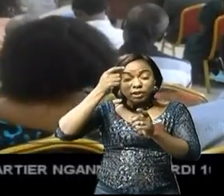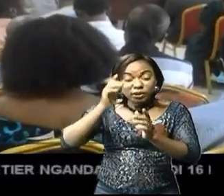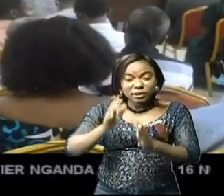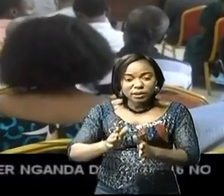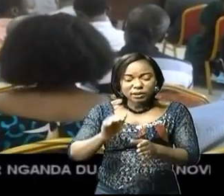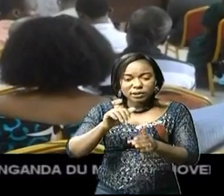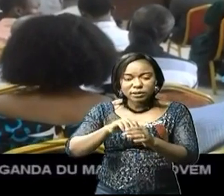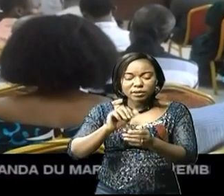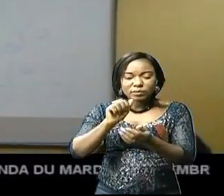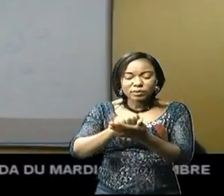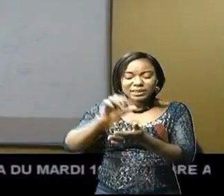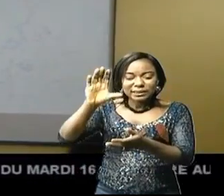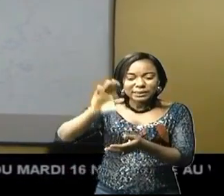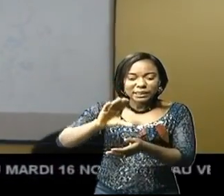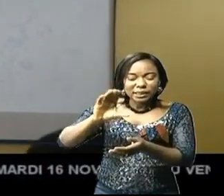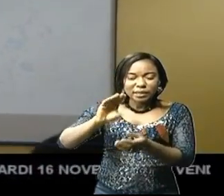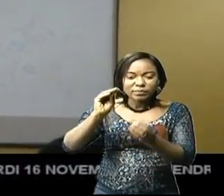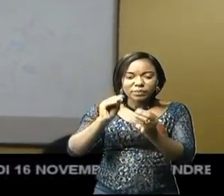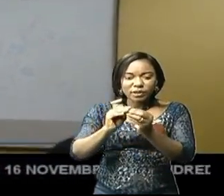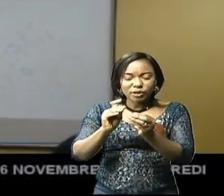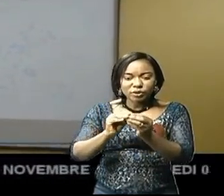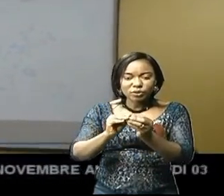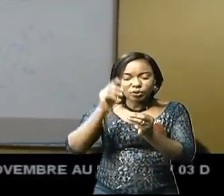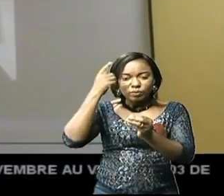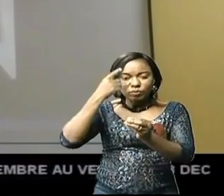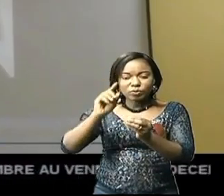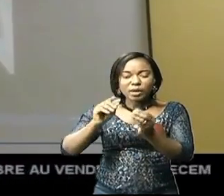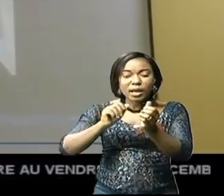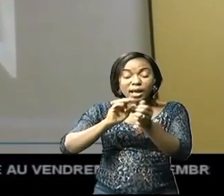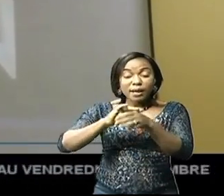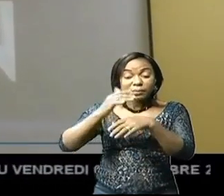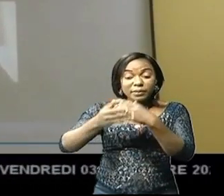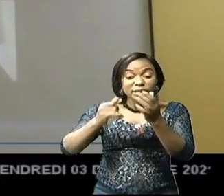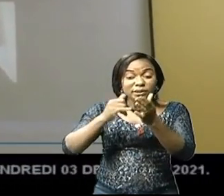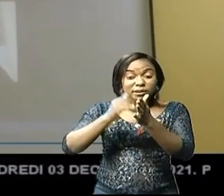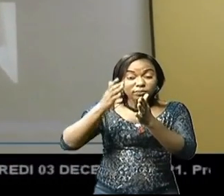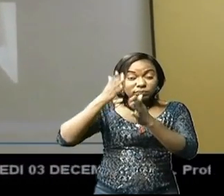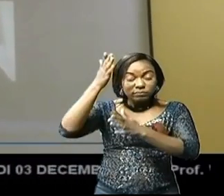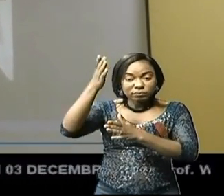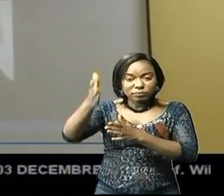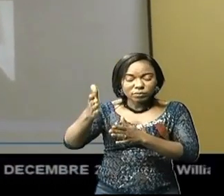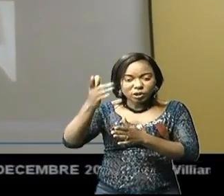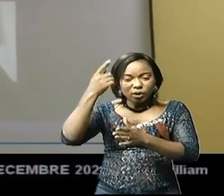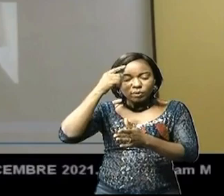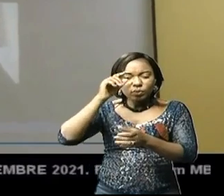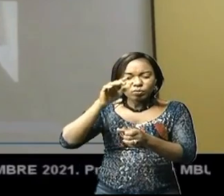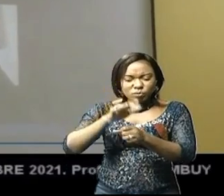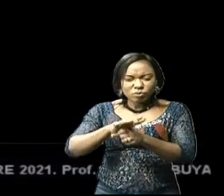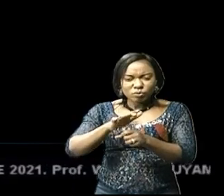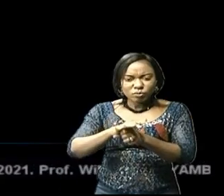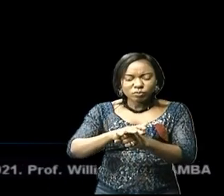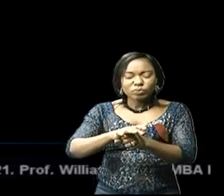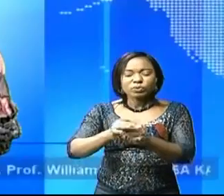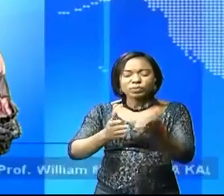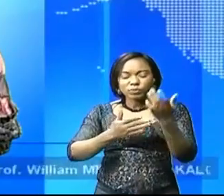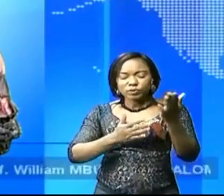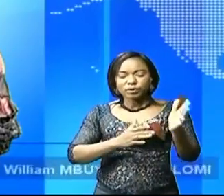cinquième édition qui balise le chemin de la sixième qui s'annonce encore une fois beaucoup plus contextuel.